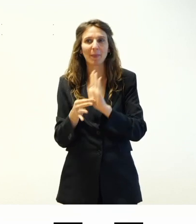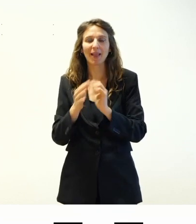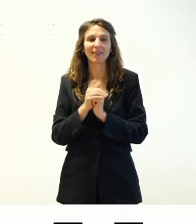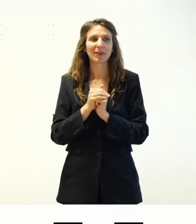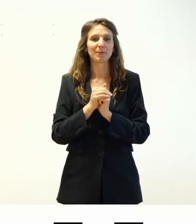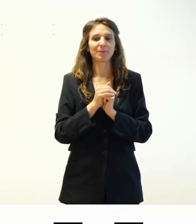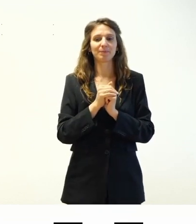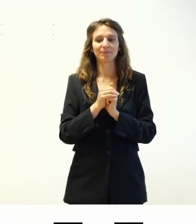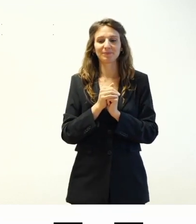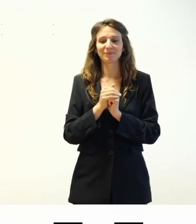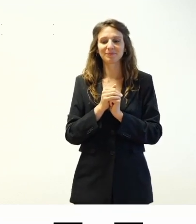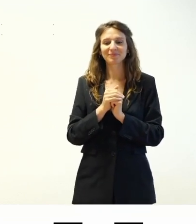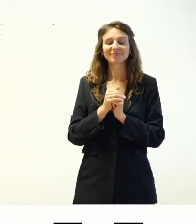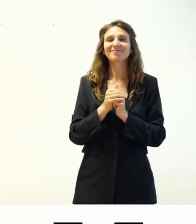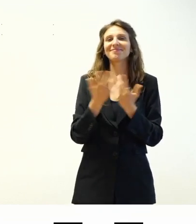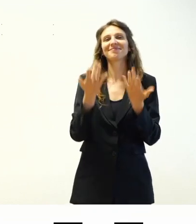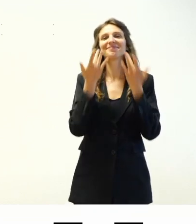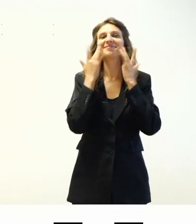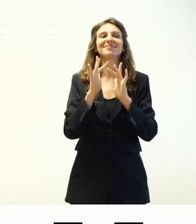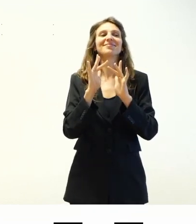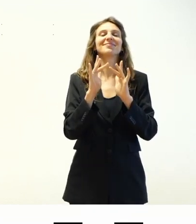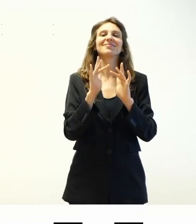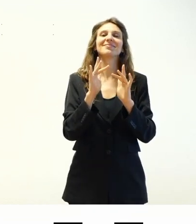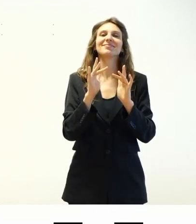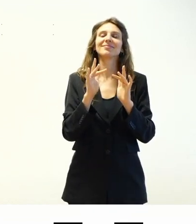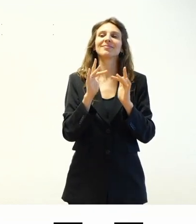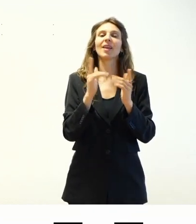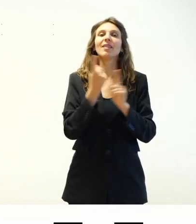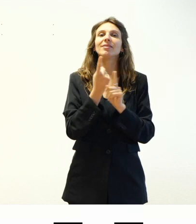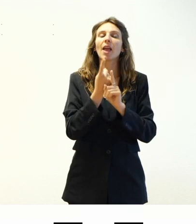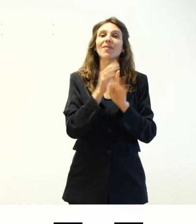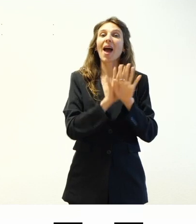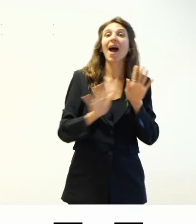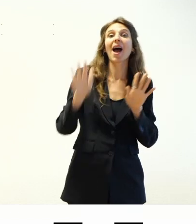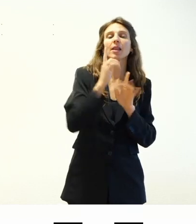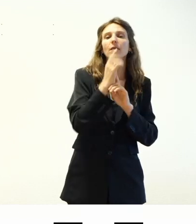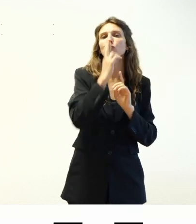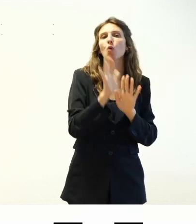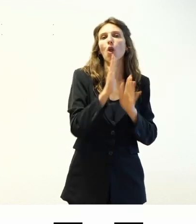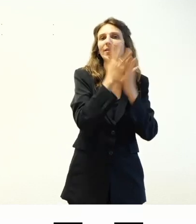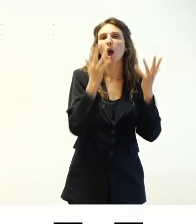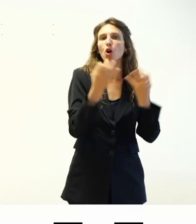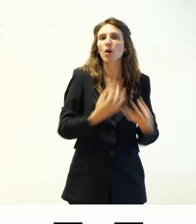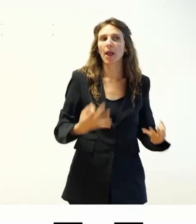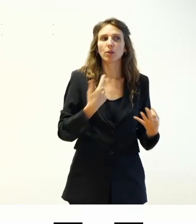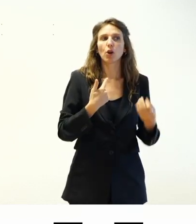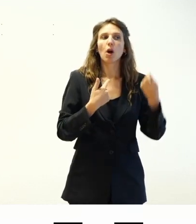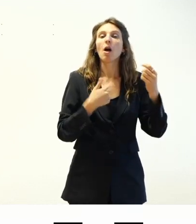semplicemente le regioni aria devono avere un ruolo corretto per cui se ho l'intestazione deve